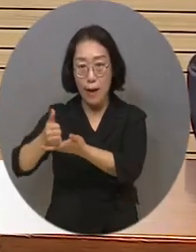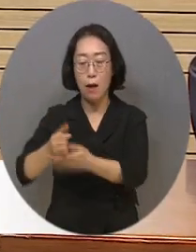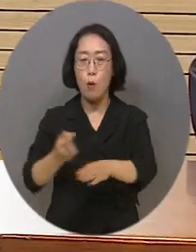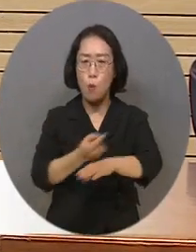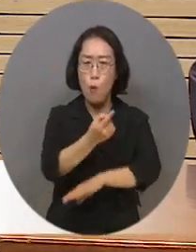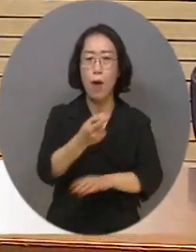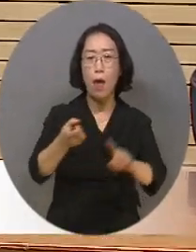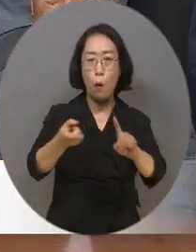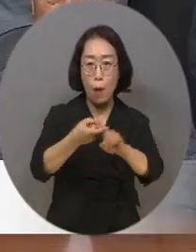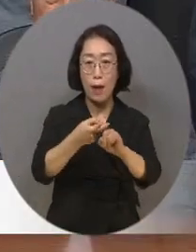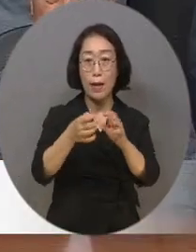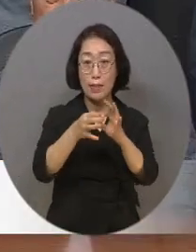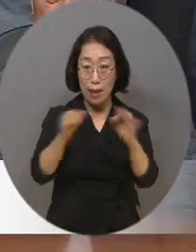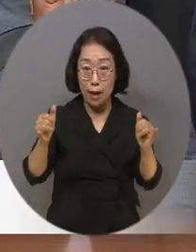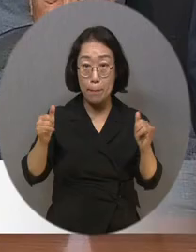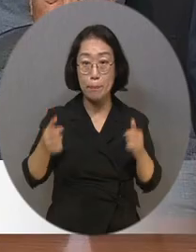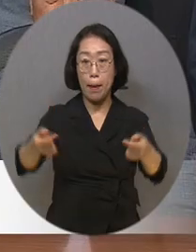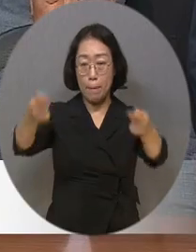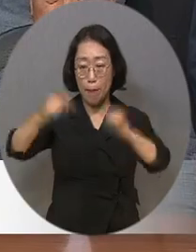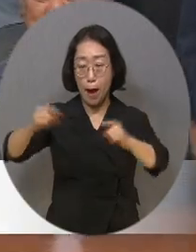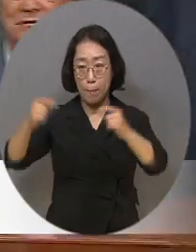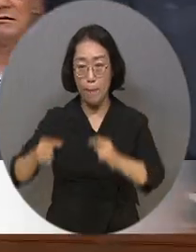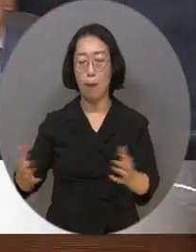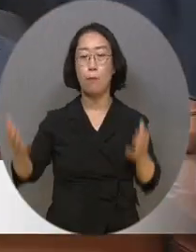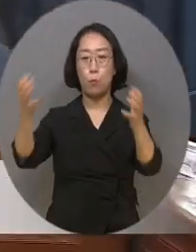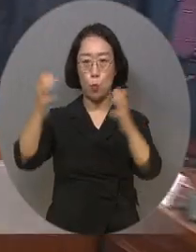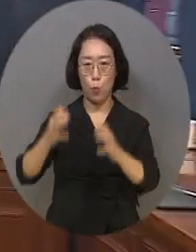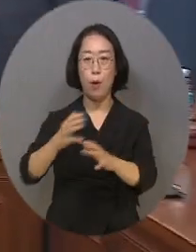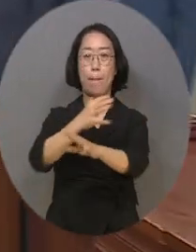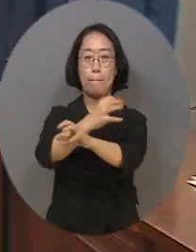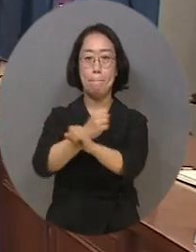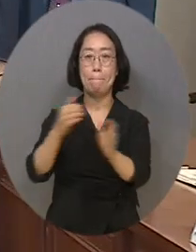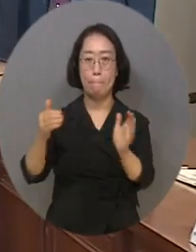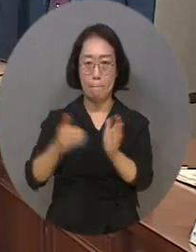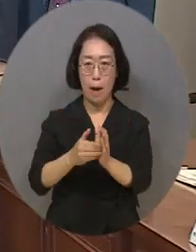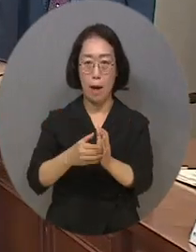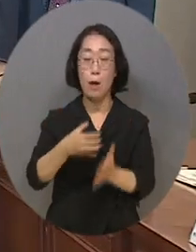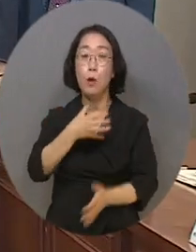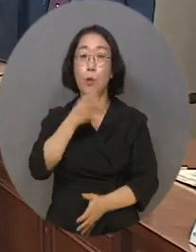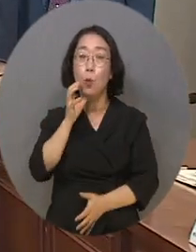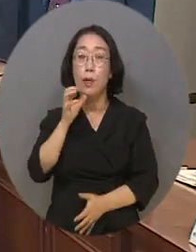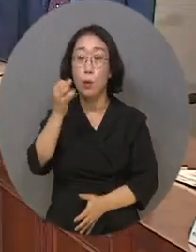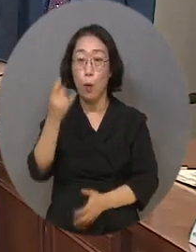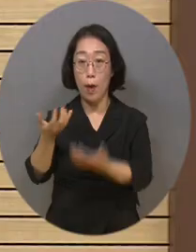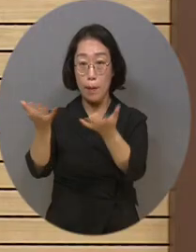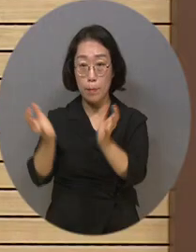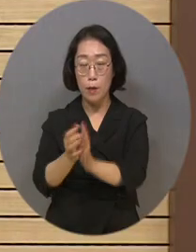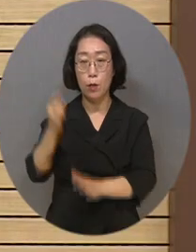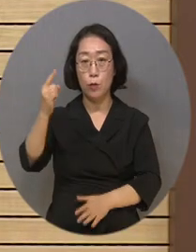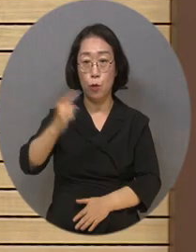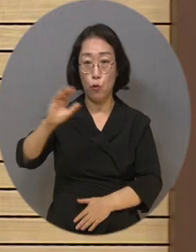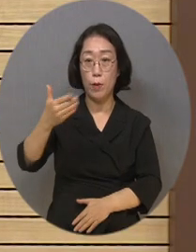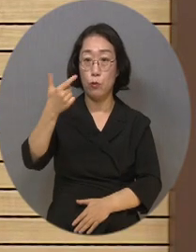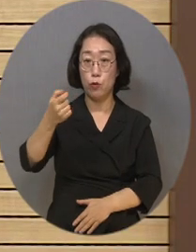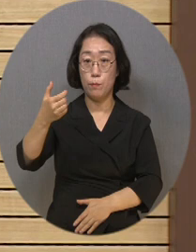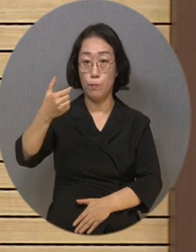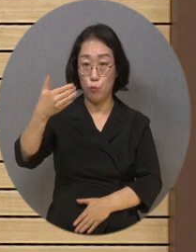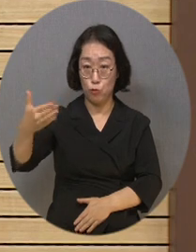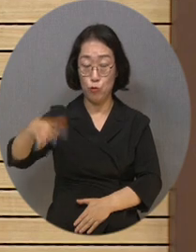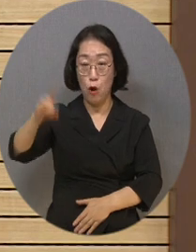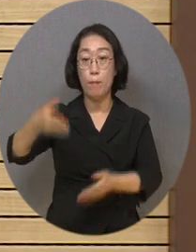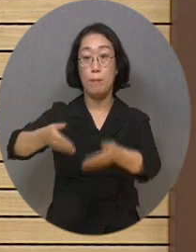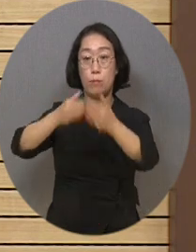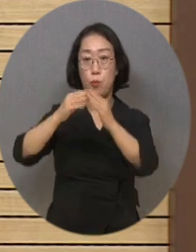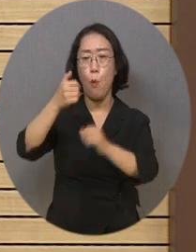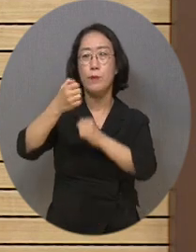관계자들이 참석한 가운데 진행됐습니다. 대한노인회는 1969년 창립을 시작으로 지난